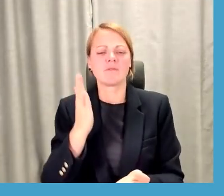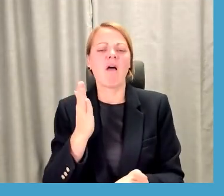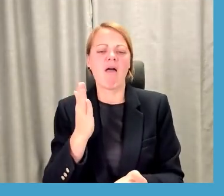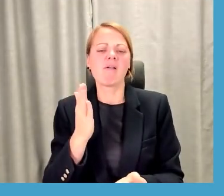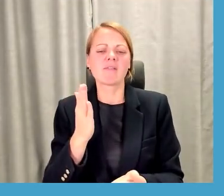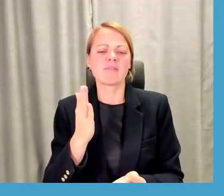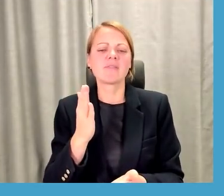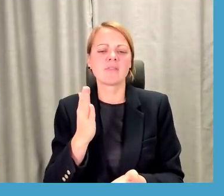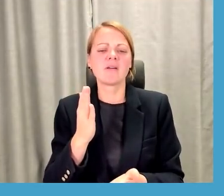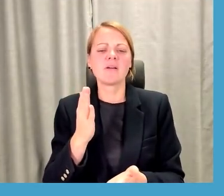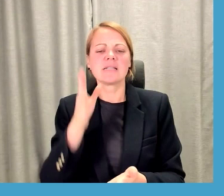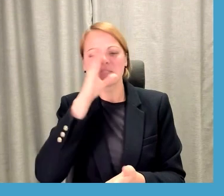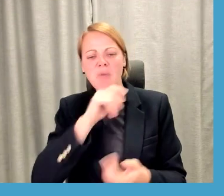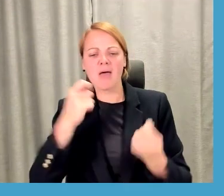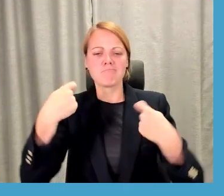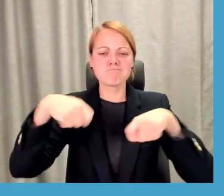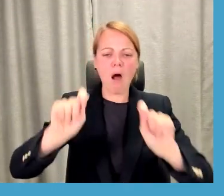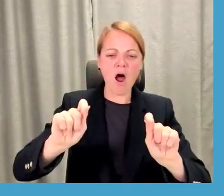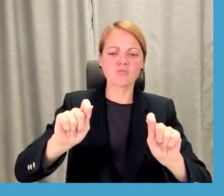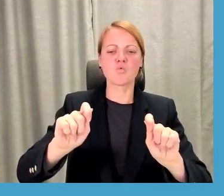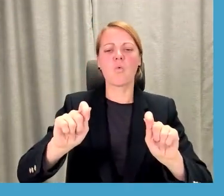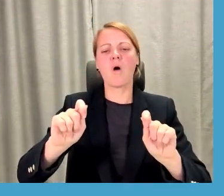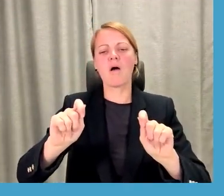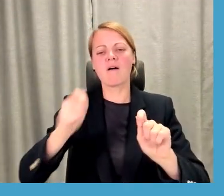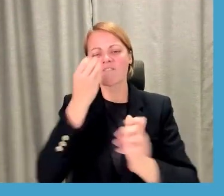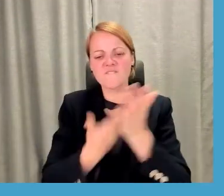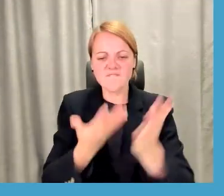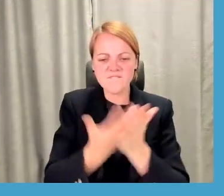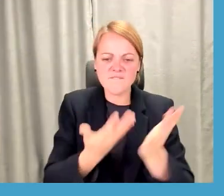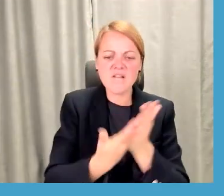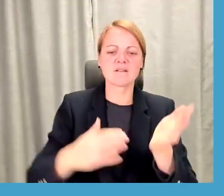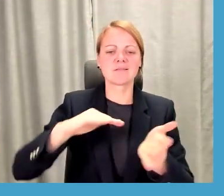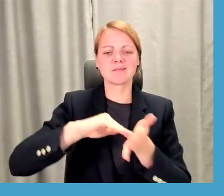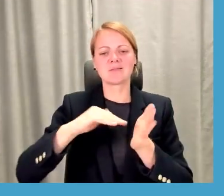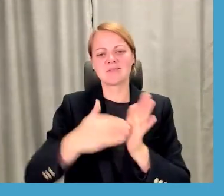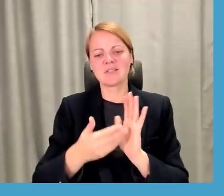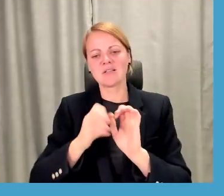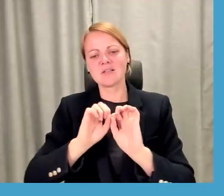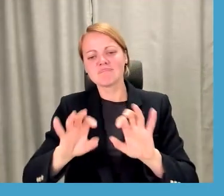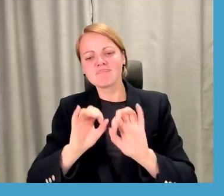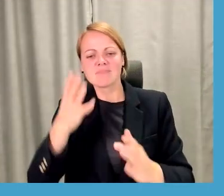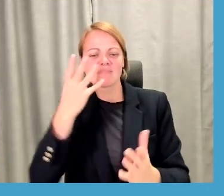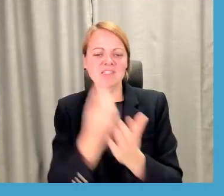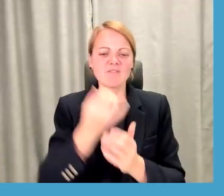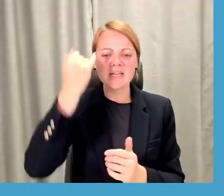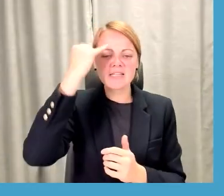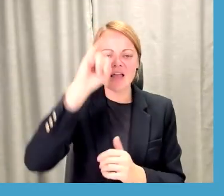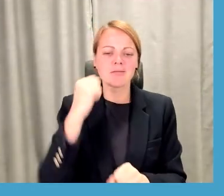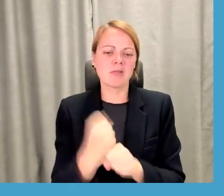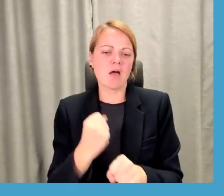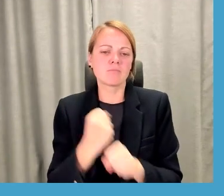pārdot, izklāstīt, izskaidrot citiem savas idejas, savu darbu,